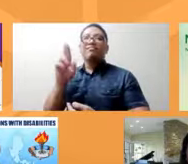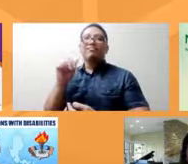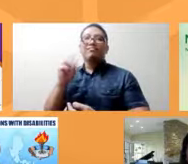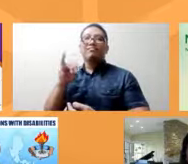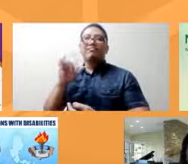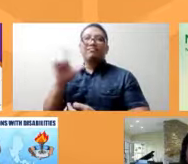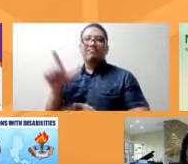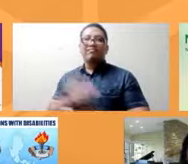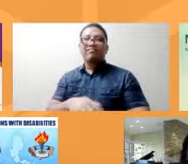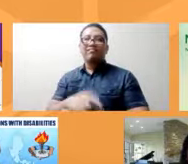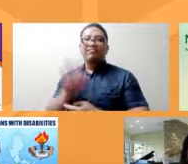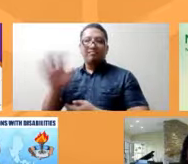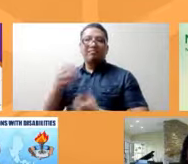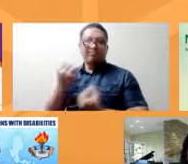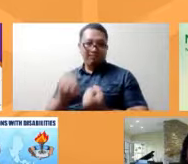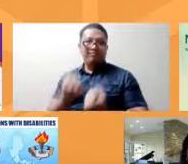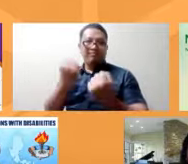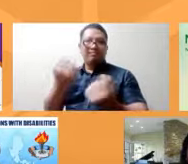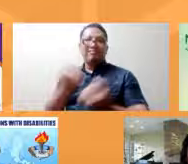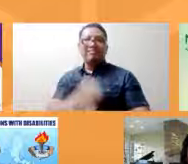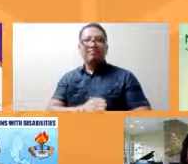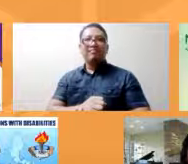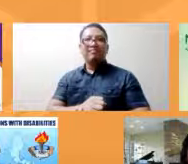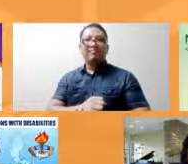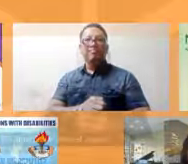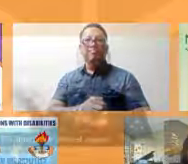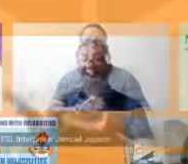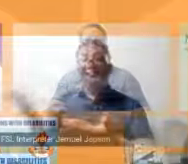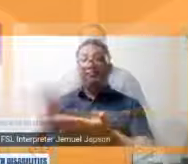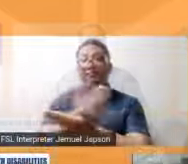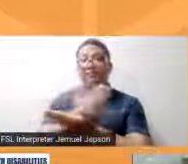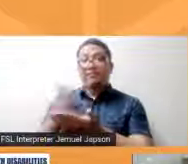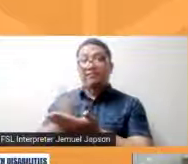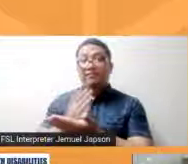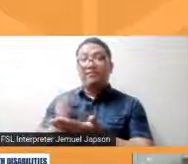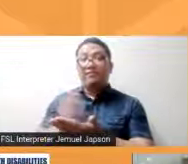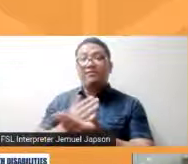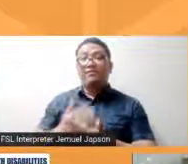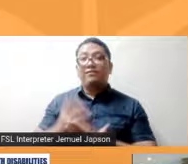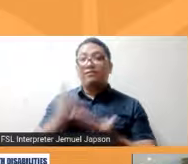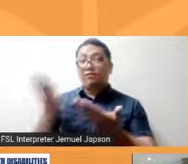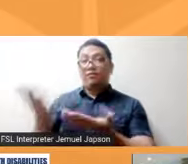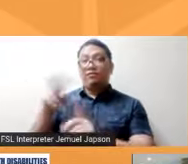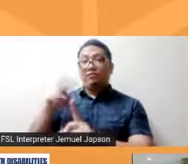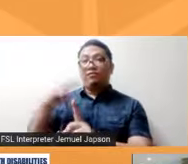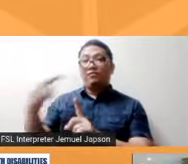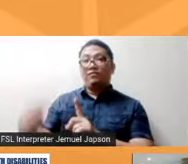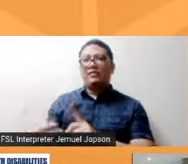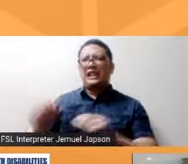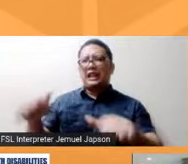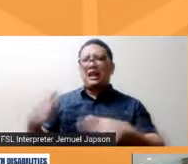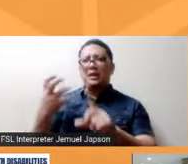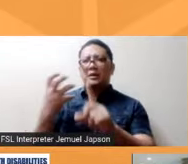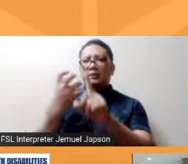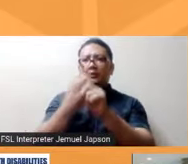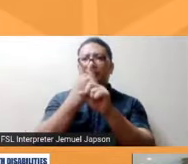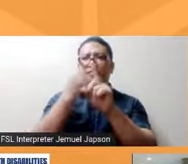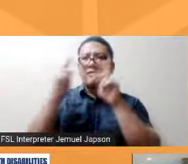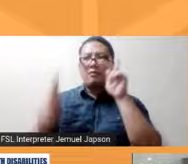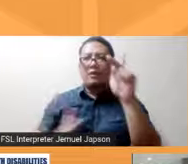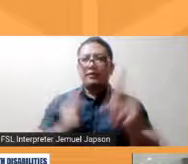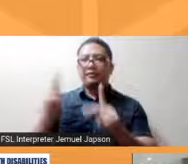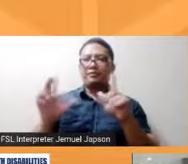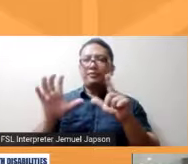mga suggestions nilunote po natin yan Sa palagay nyo paano maaabot ng ating mga persons with